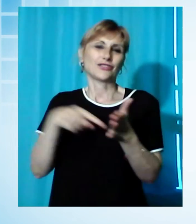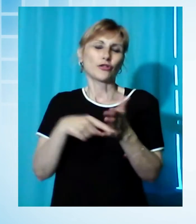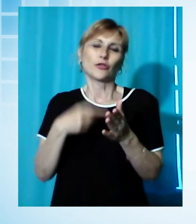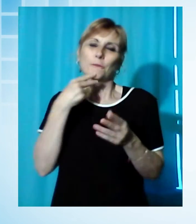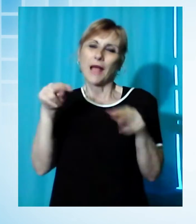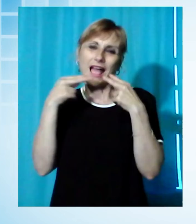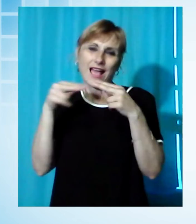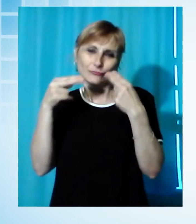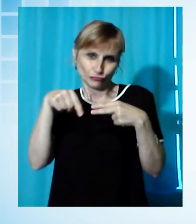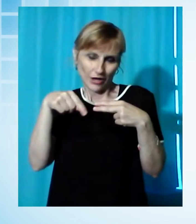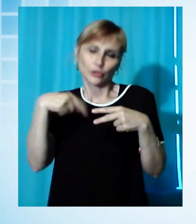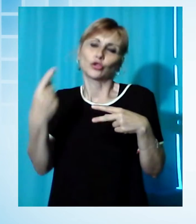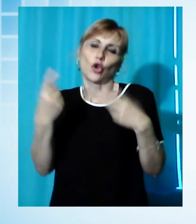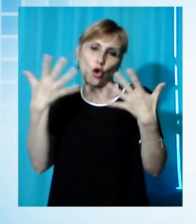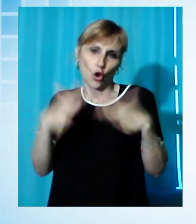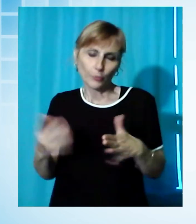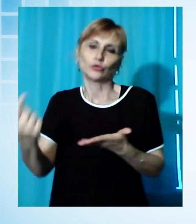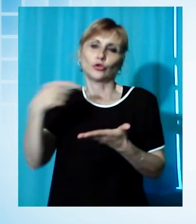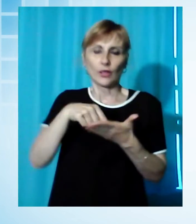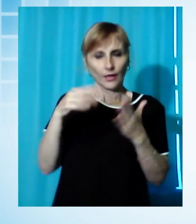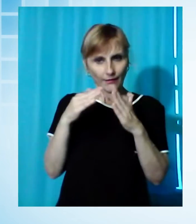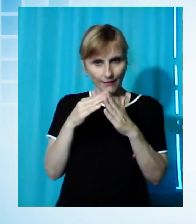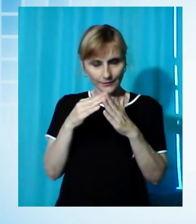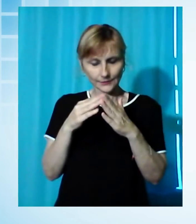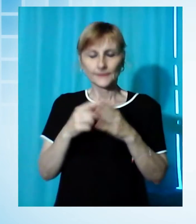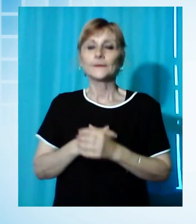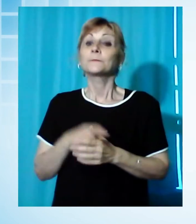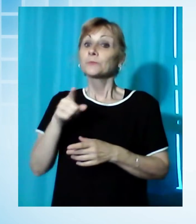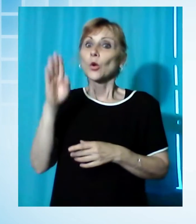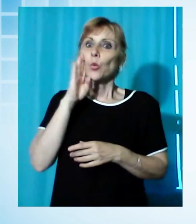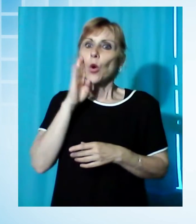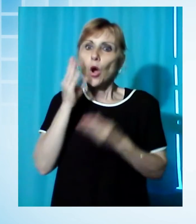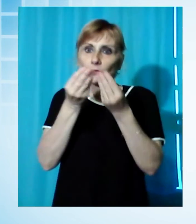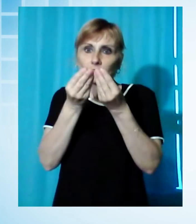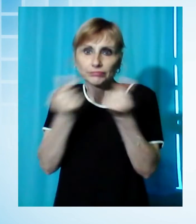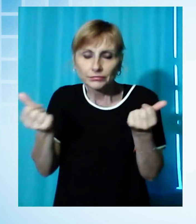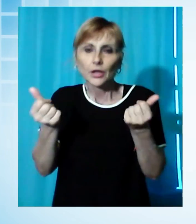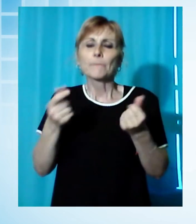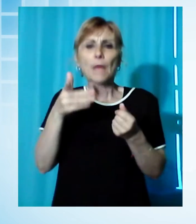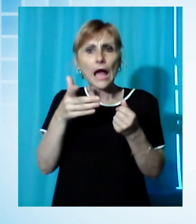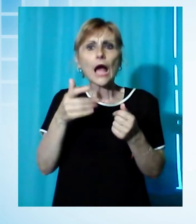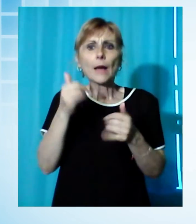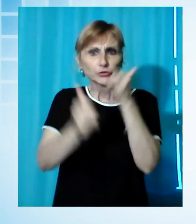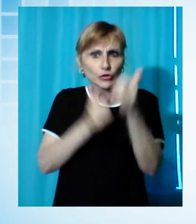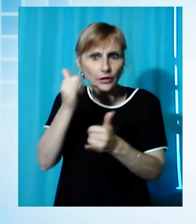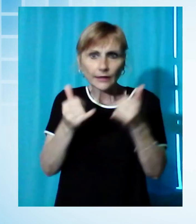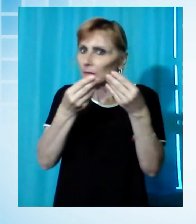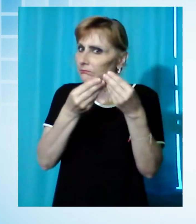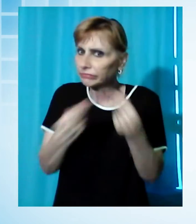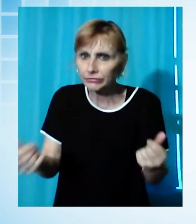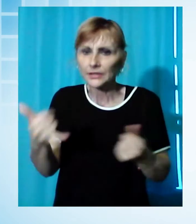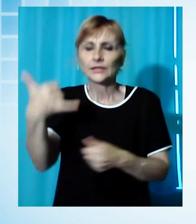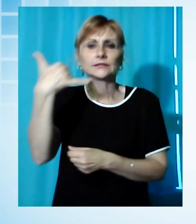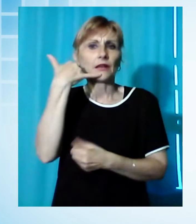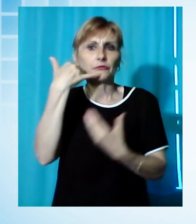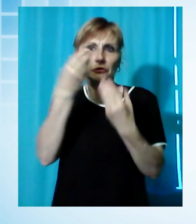tornava a casa. Da quando è scomparso non sono stati trovati né la sua bicicletta né il telefonino che risulta spento né i